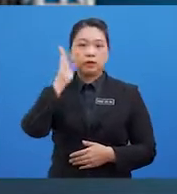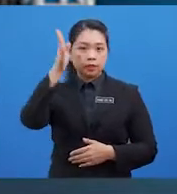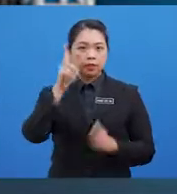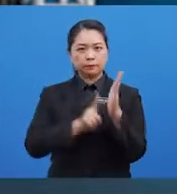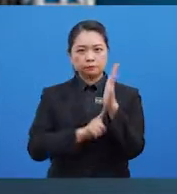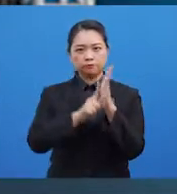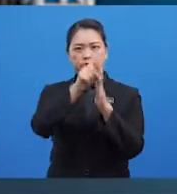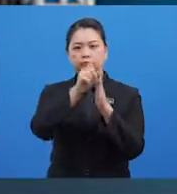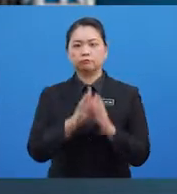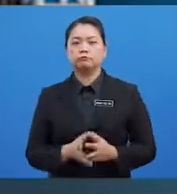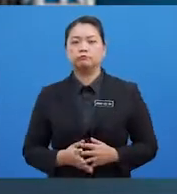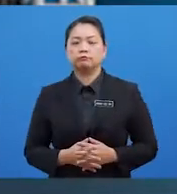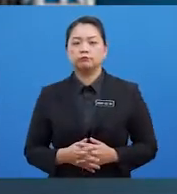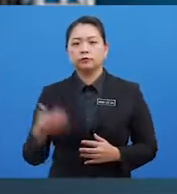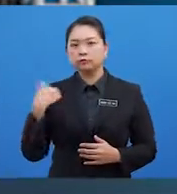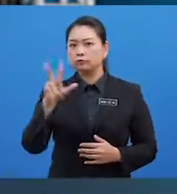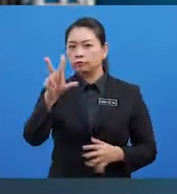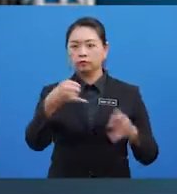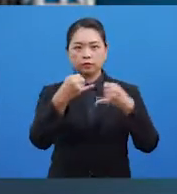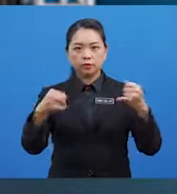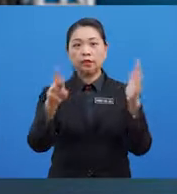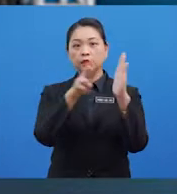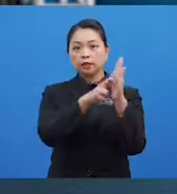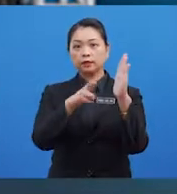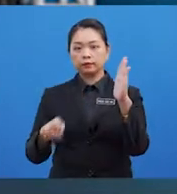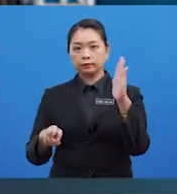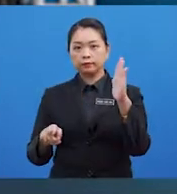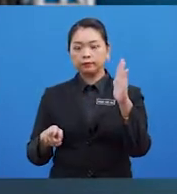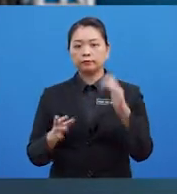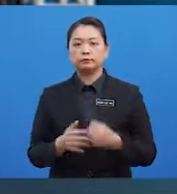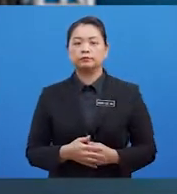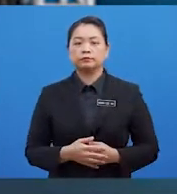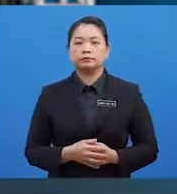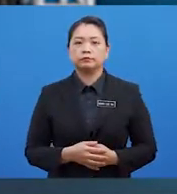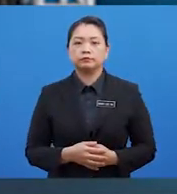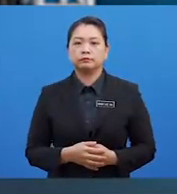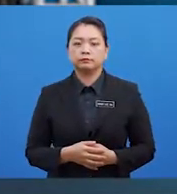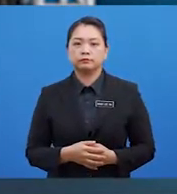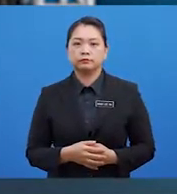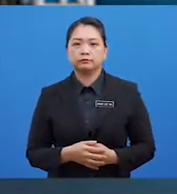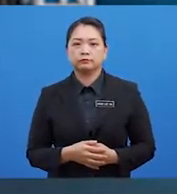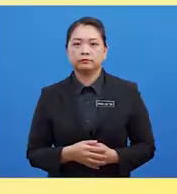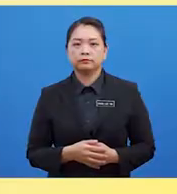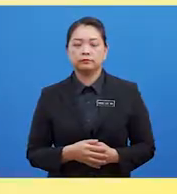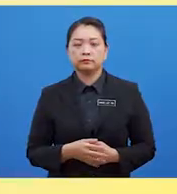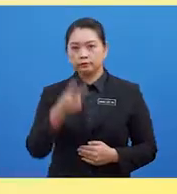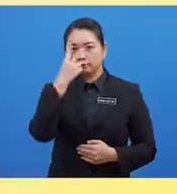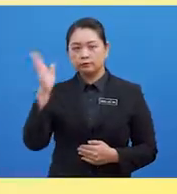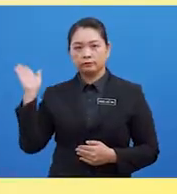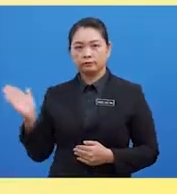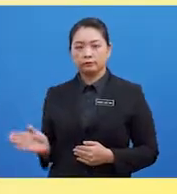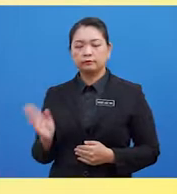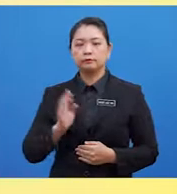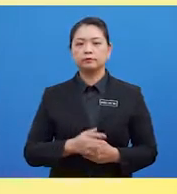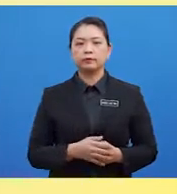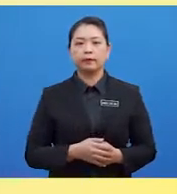Terdapat 3 jenis reflex Reflex Primitive Posture Dan Lokomotor Reflex Primitive